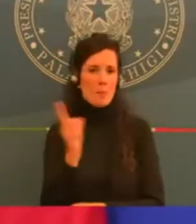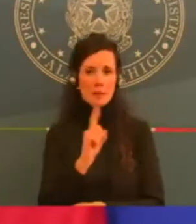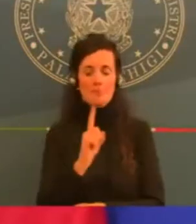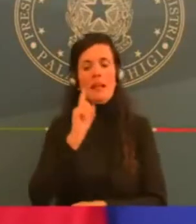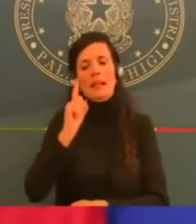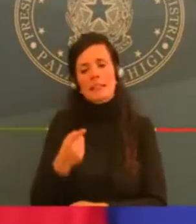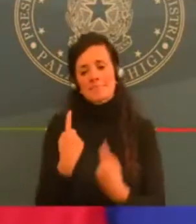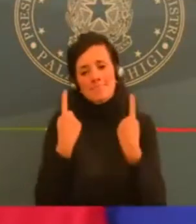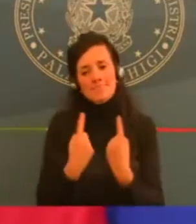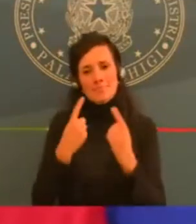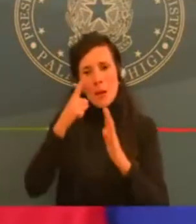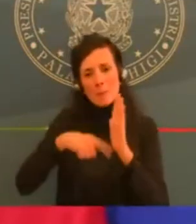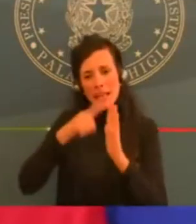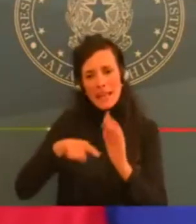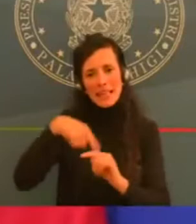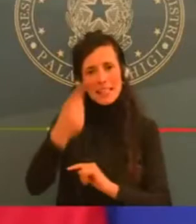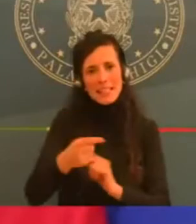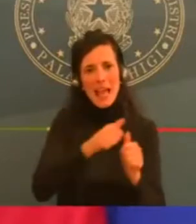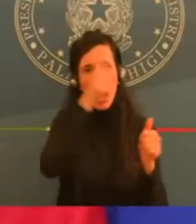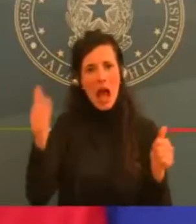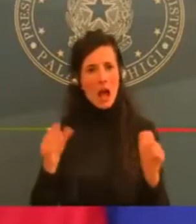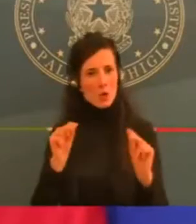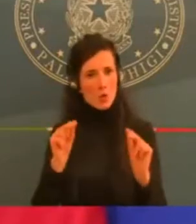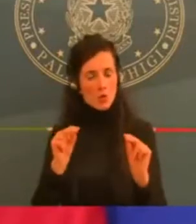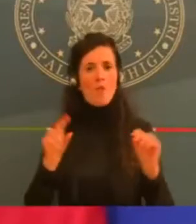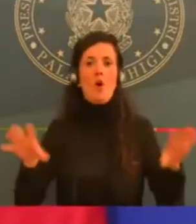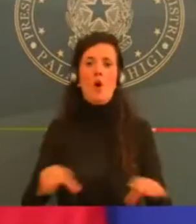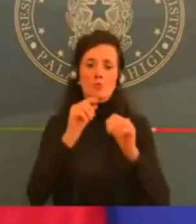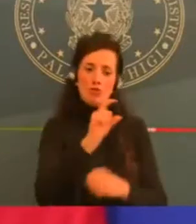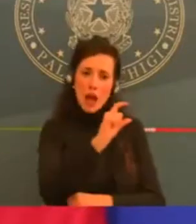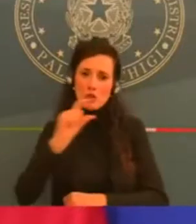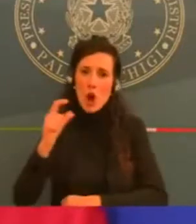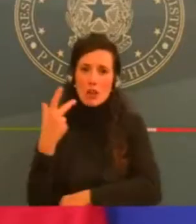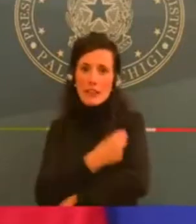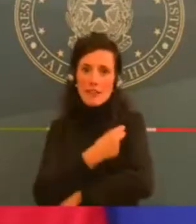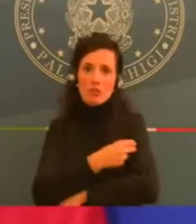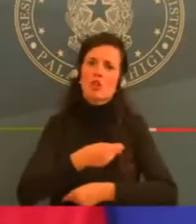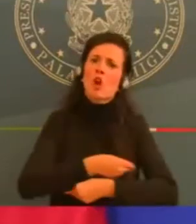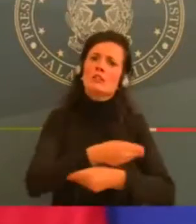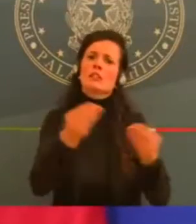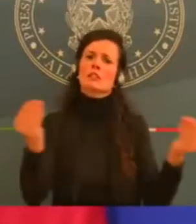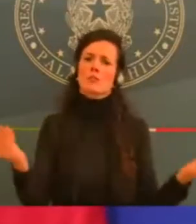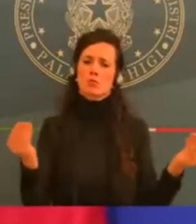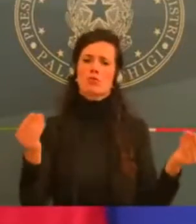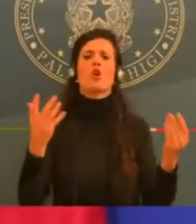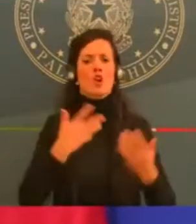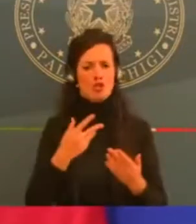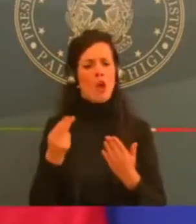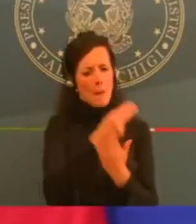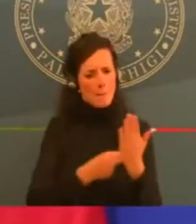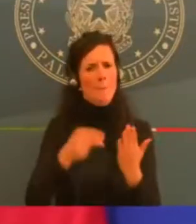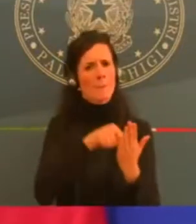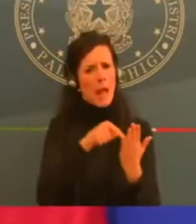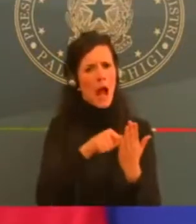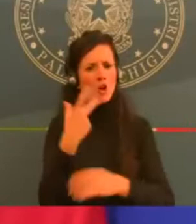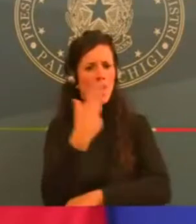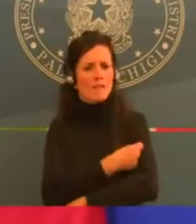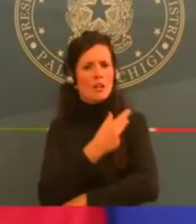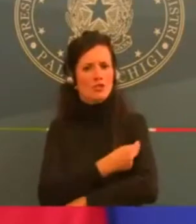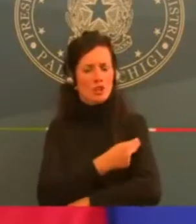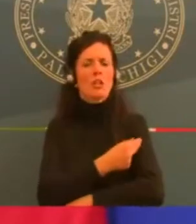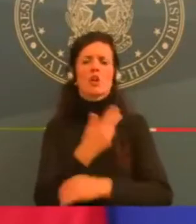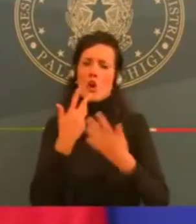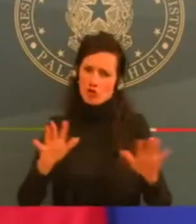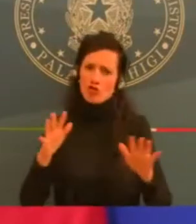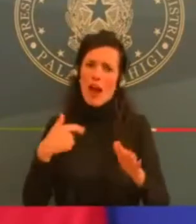già anticipato. Dobbiamo trovare in questa certezza la forza di